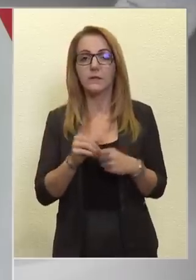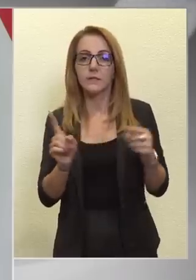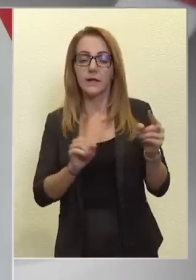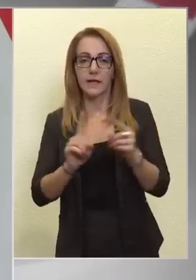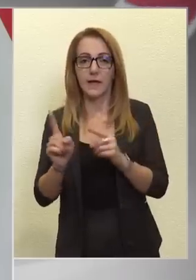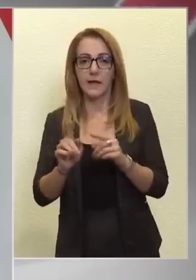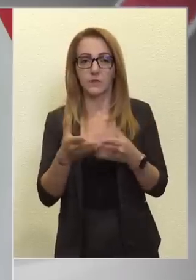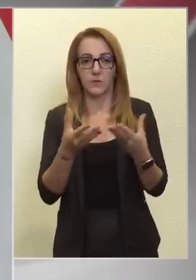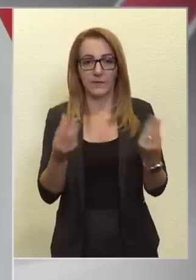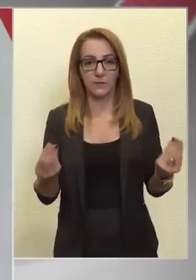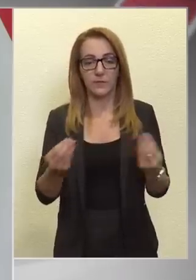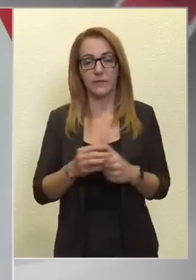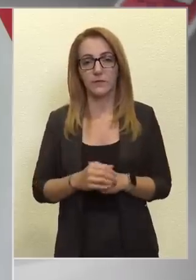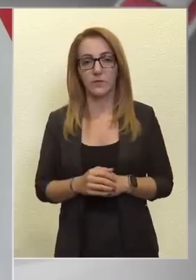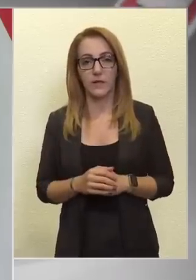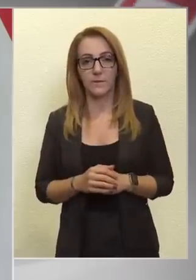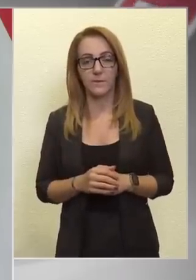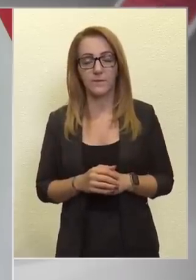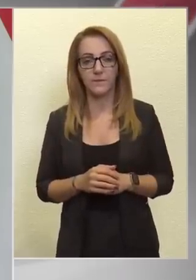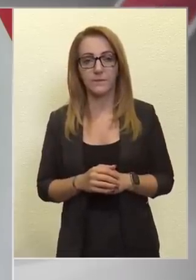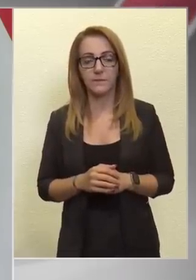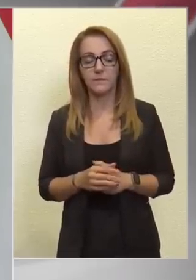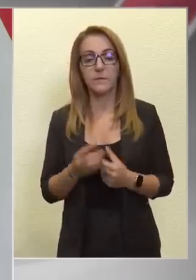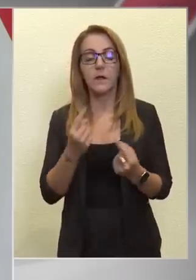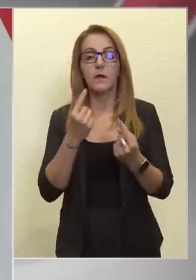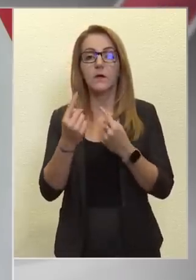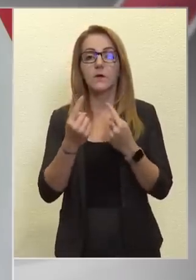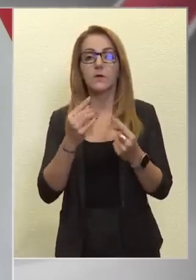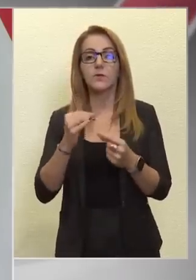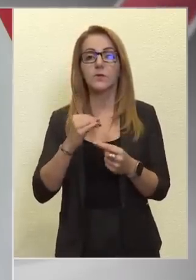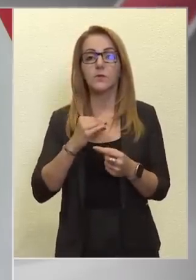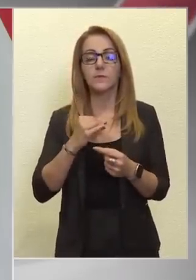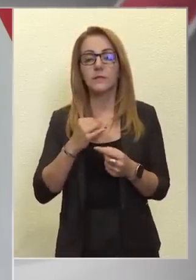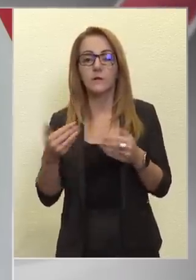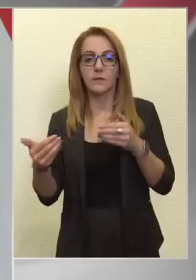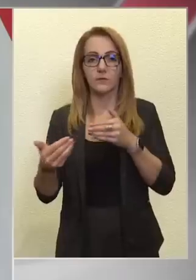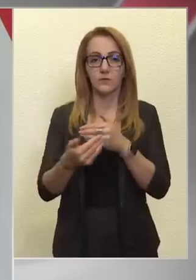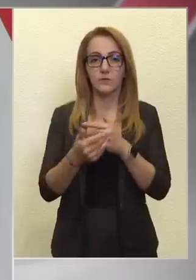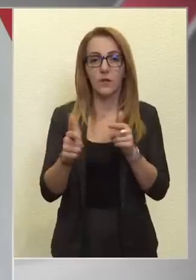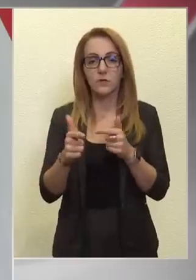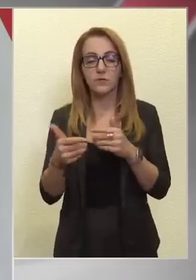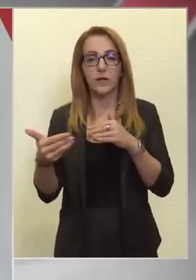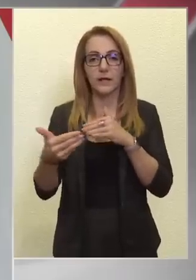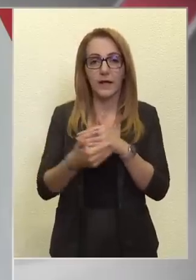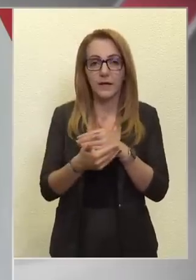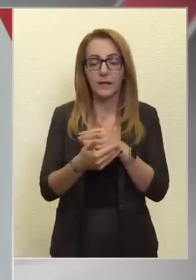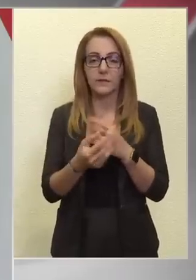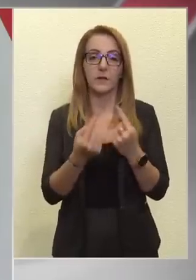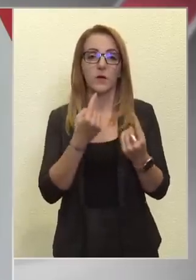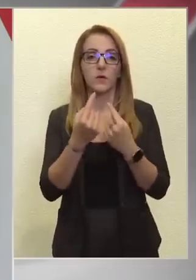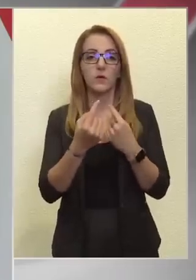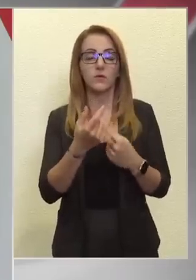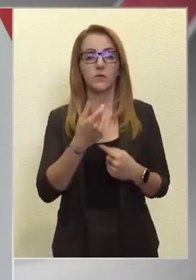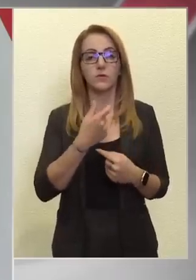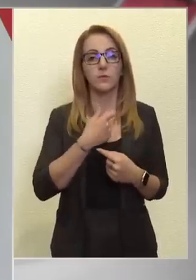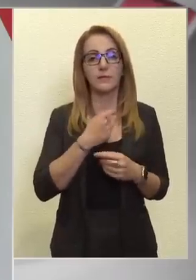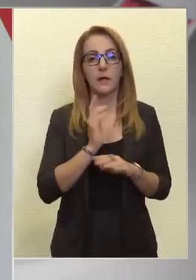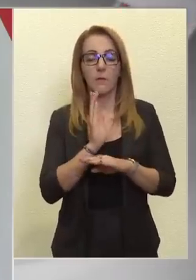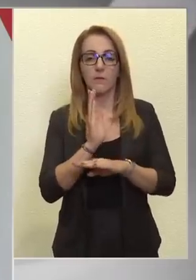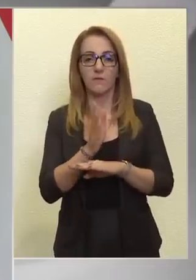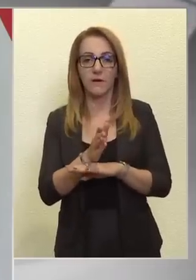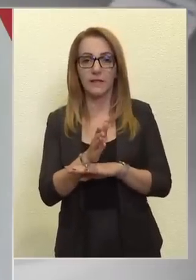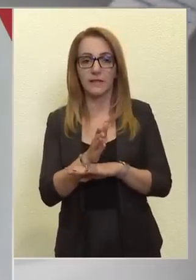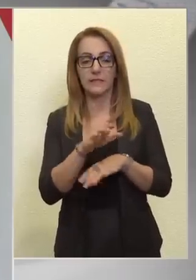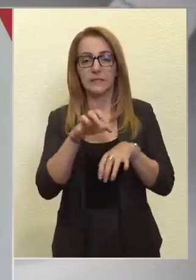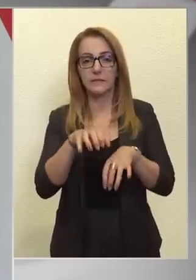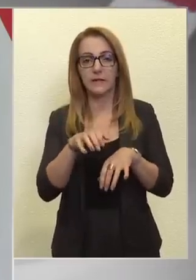eljárás megszüntetése. A kölcsönös bizalmatlanság helyett a kölcsönös bizalom irányába tett